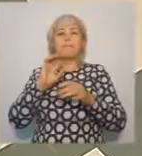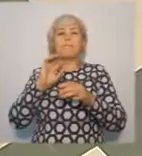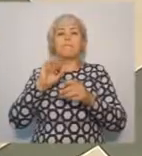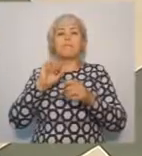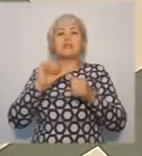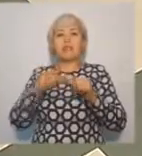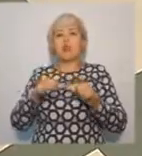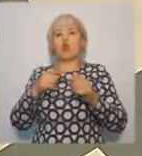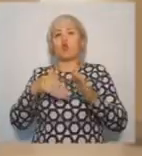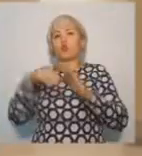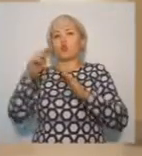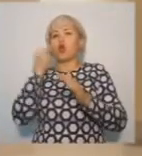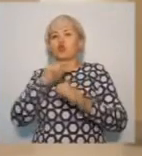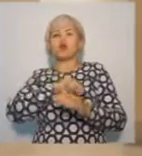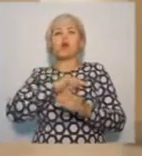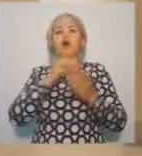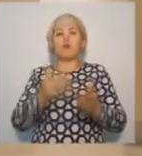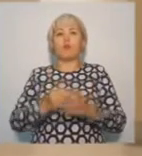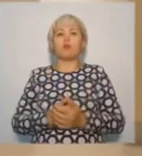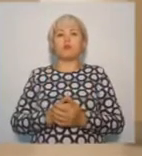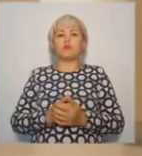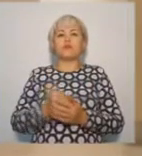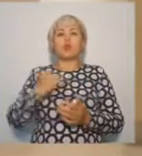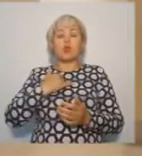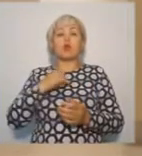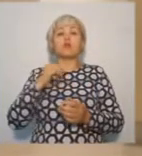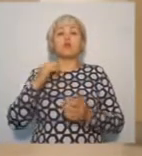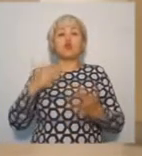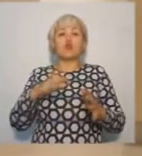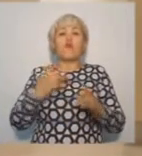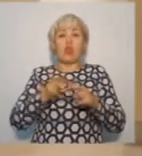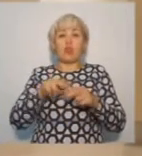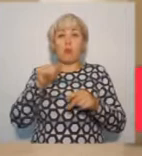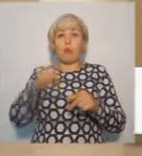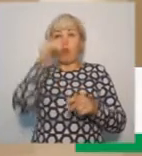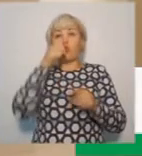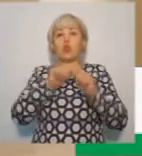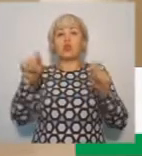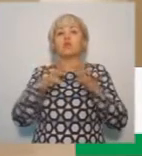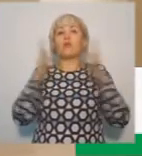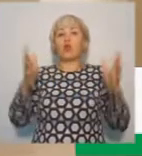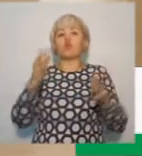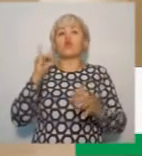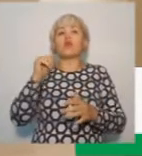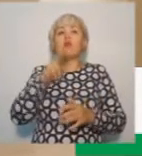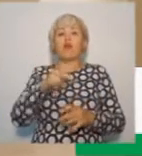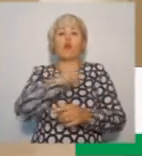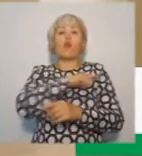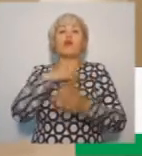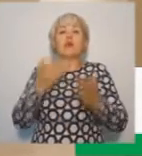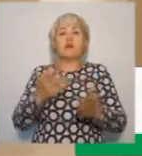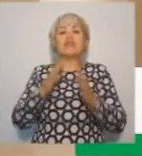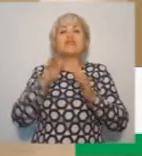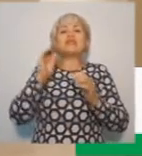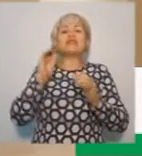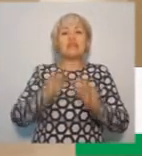уже в этом году открылся новый филиал большой поликлиники детской и взрослой в Пойковском. У нас приобретены помещения для открытия